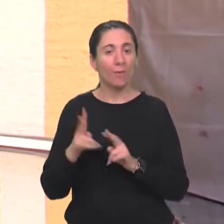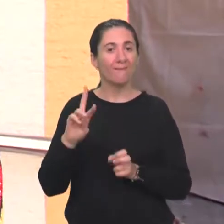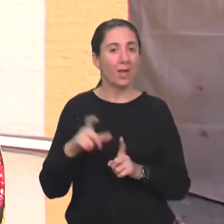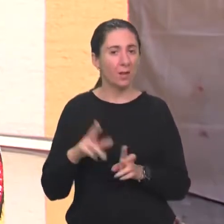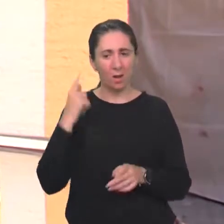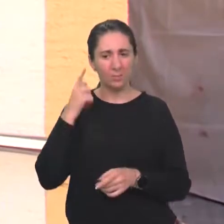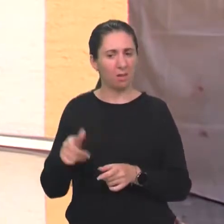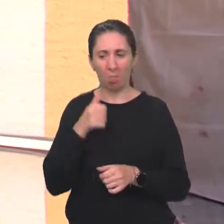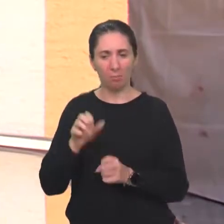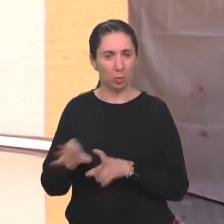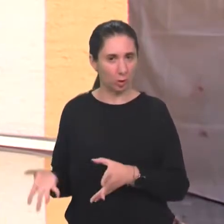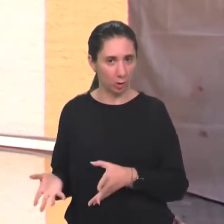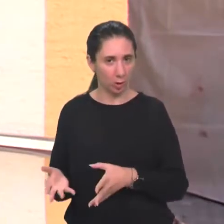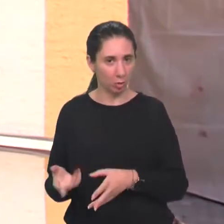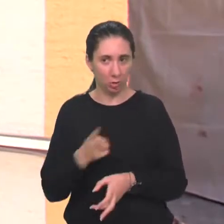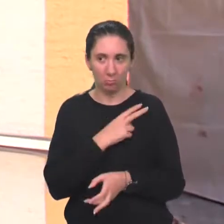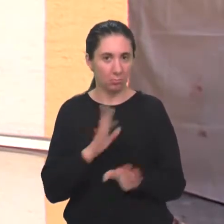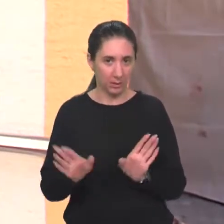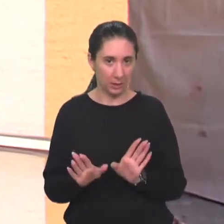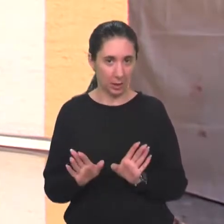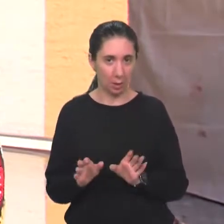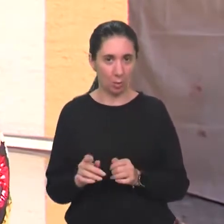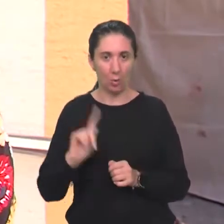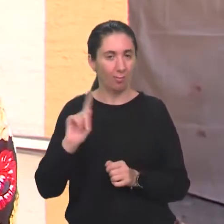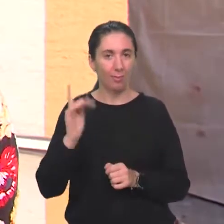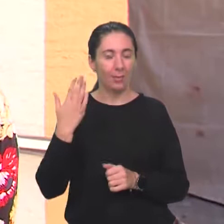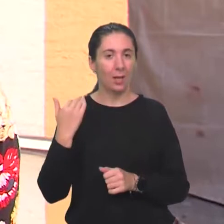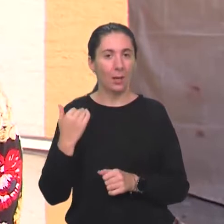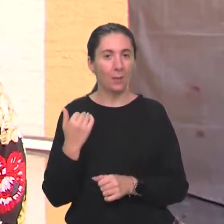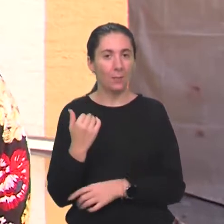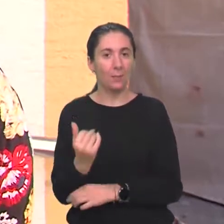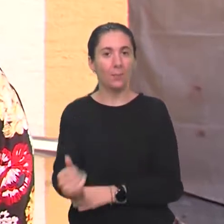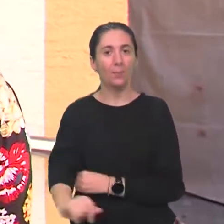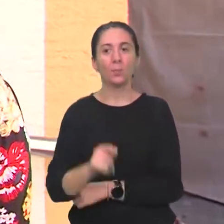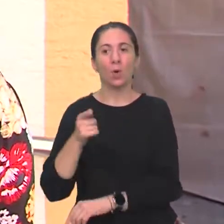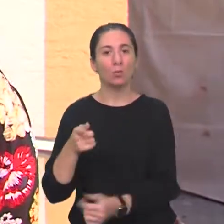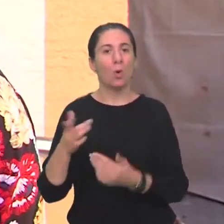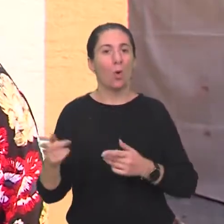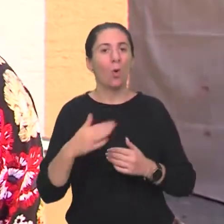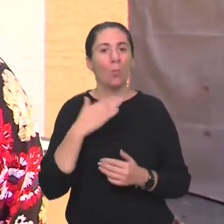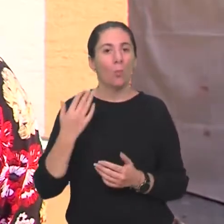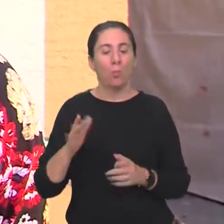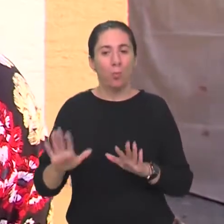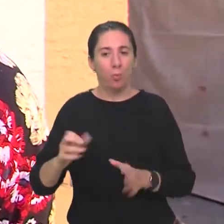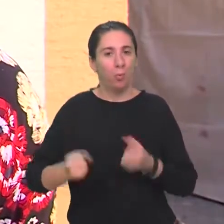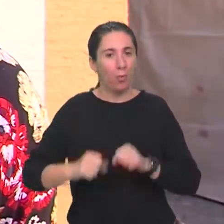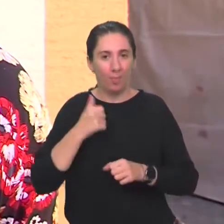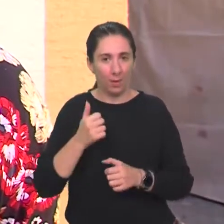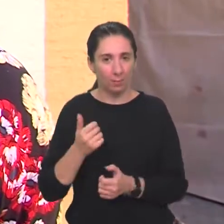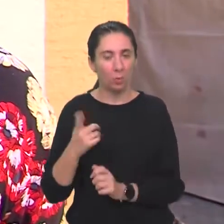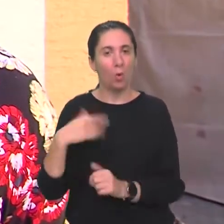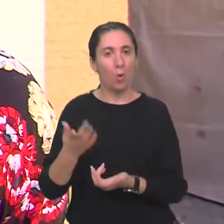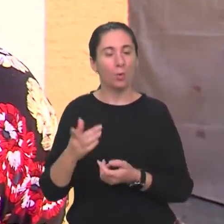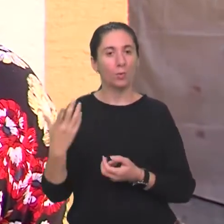Vedrana, ja sam mislila da ne može ništa, evo, najiskrenije, nije bilo, jednostavno, ograničenja su motorička takva, međutim onda je